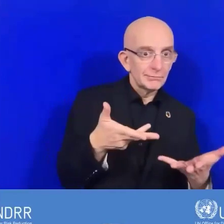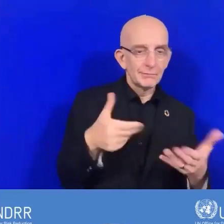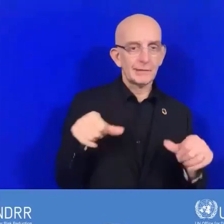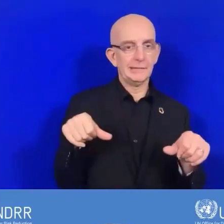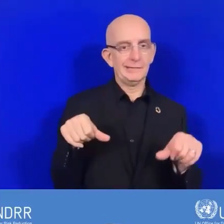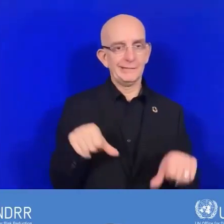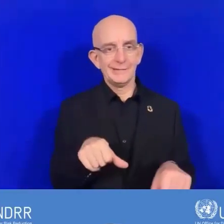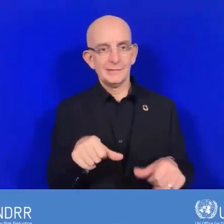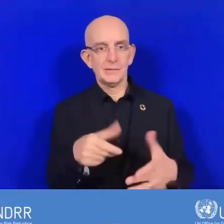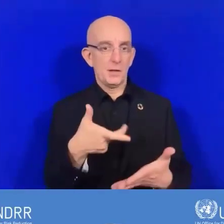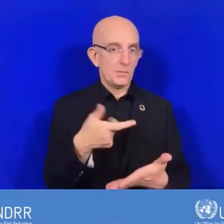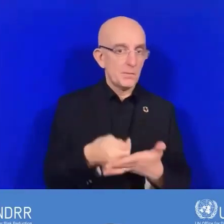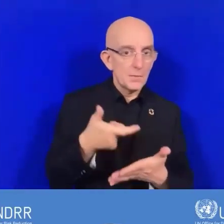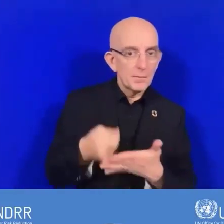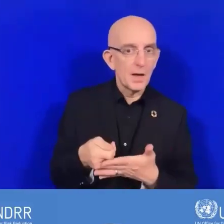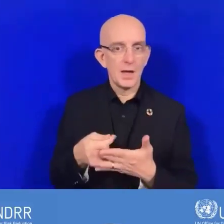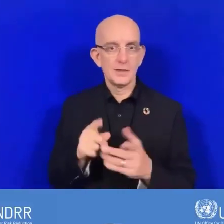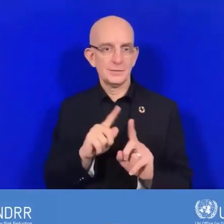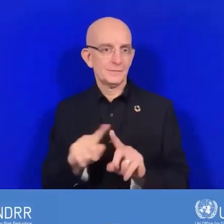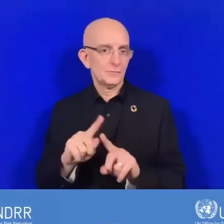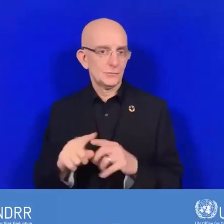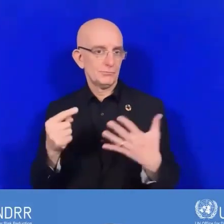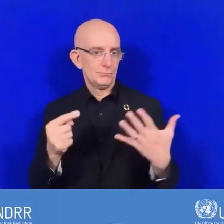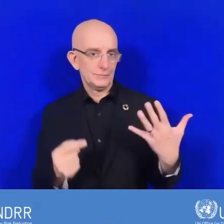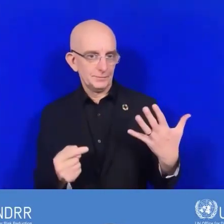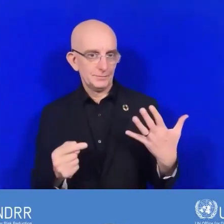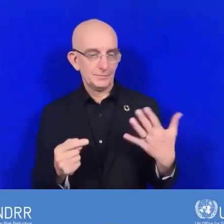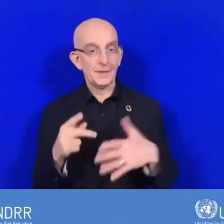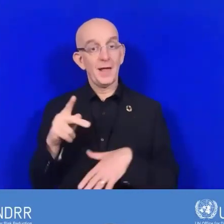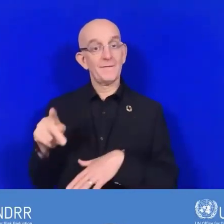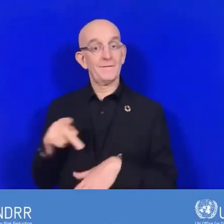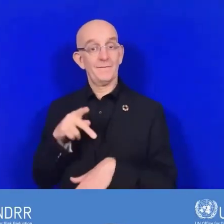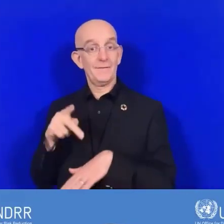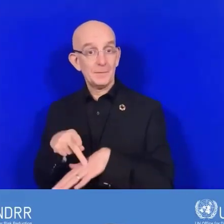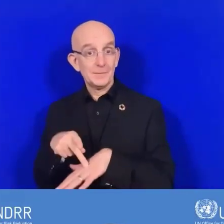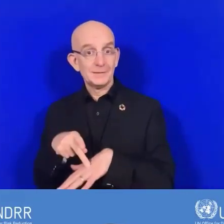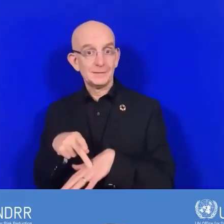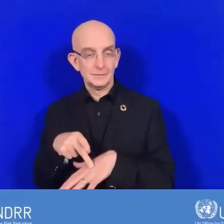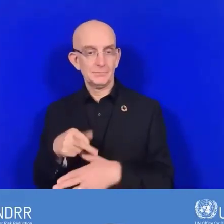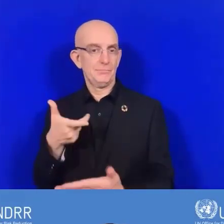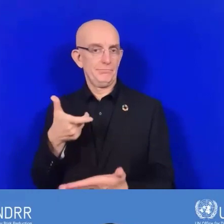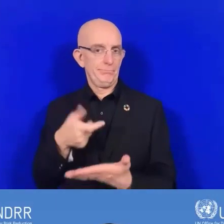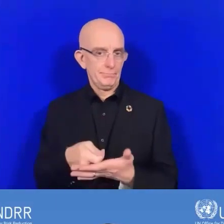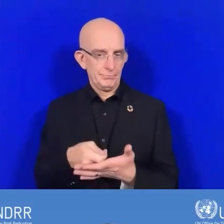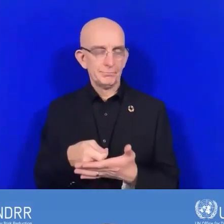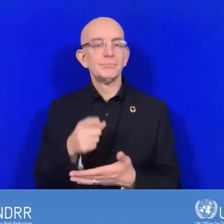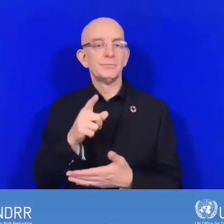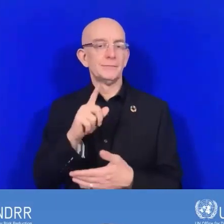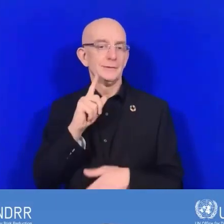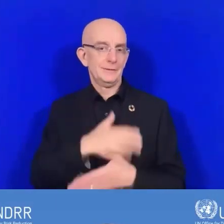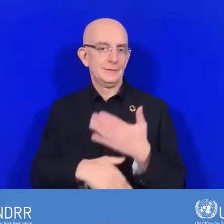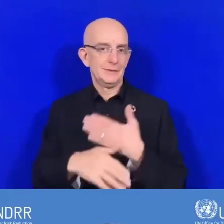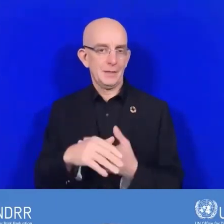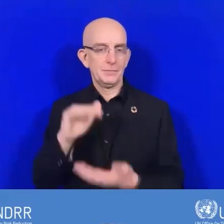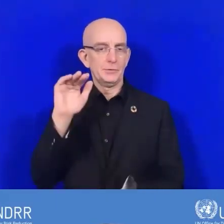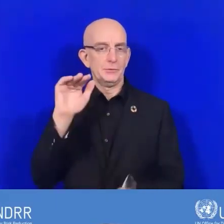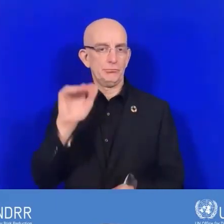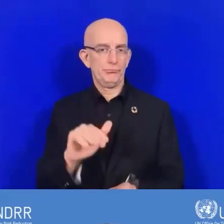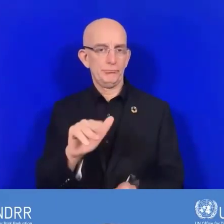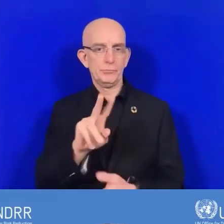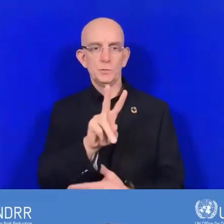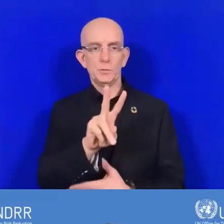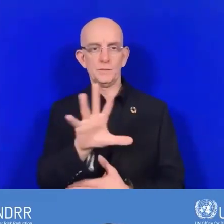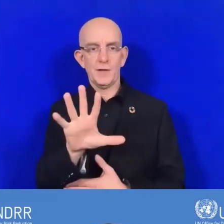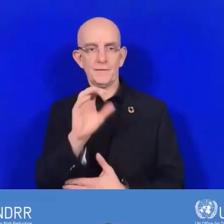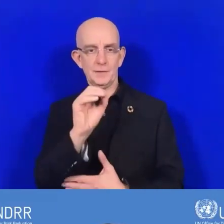des Philippines, nous avons des réductions de 10% ou de 30%, si je ne me trompe pas, qui sont appliquées. Il y a également des cartes d